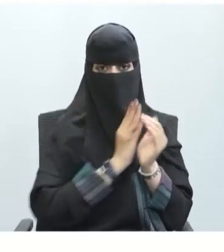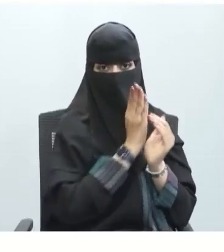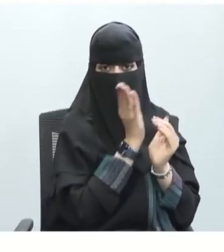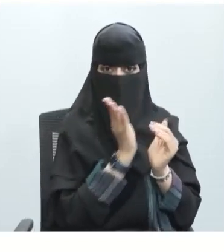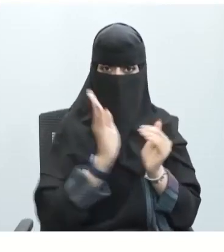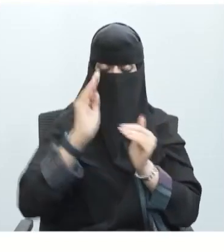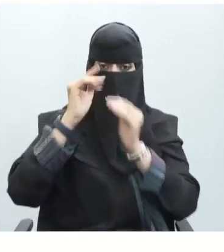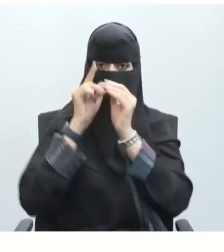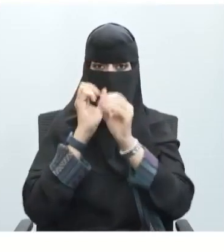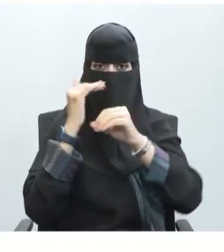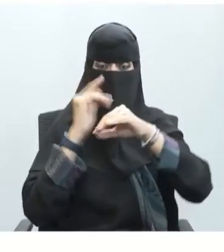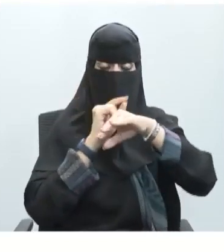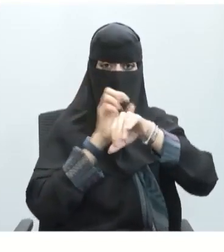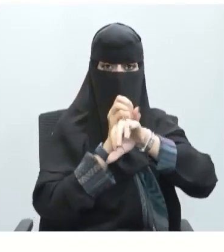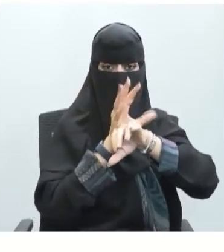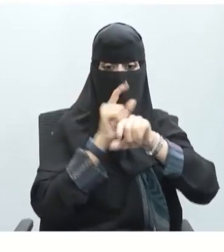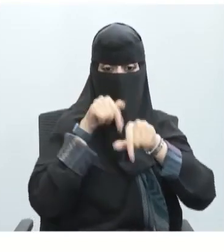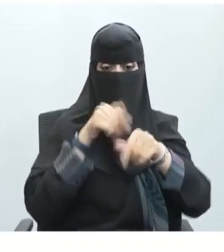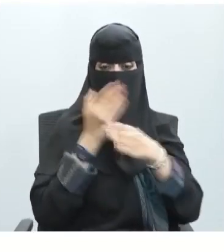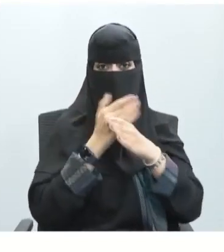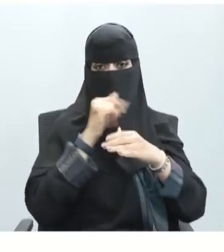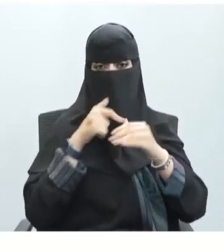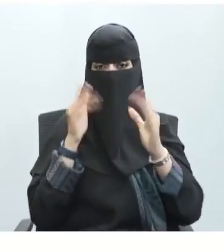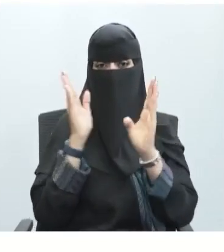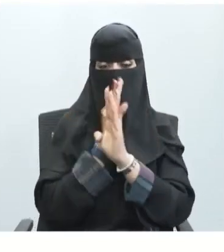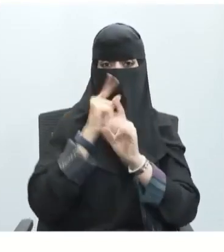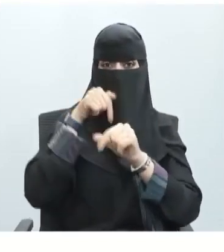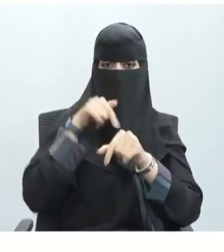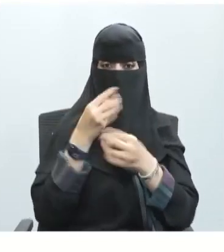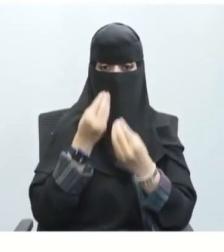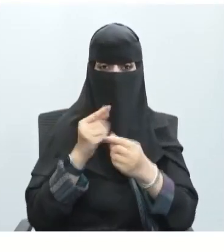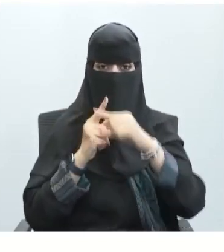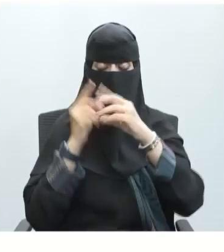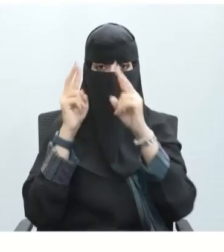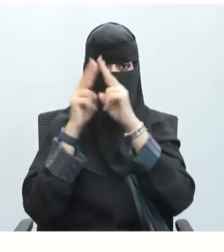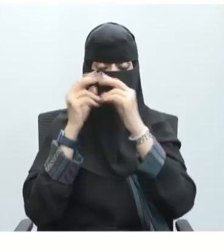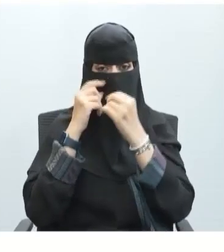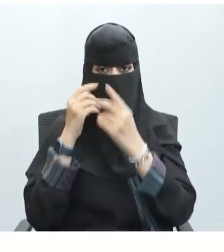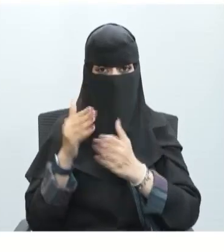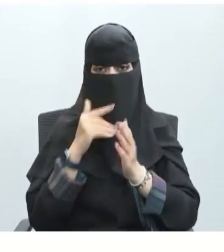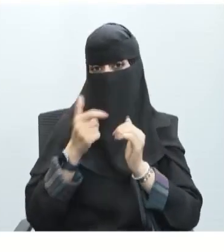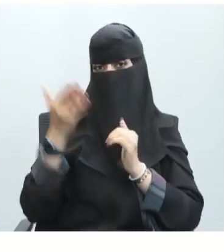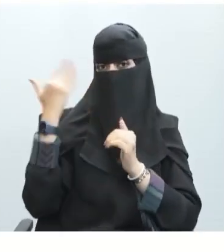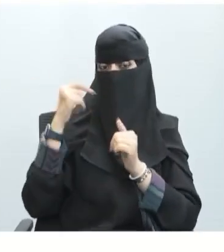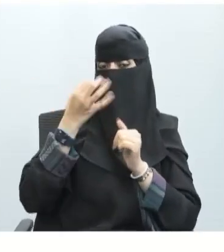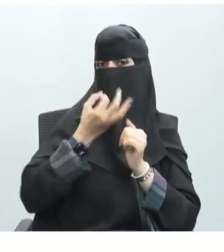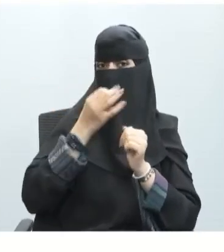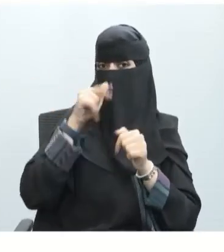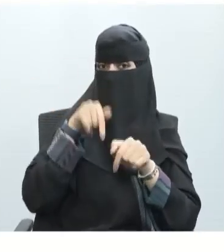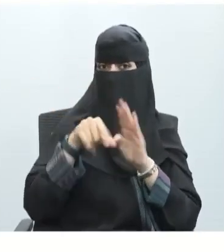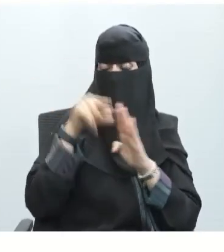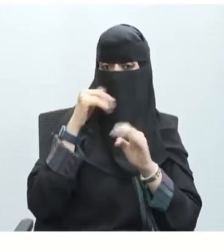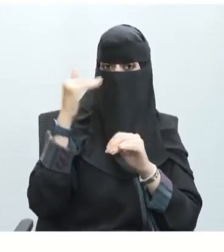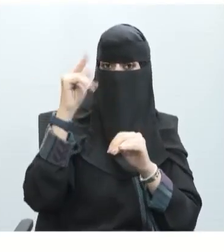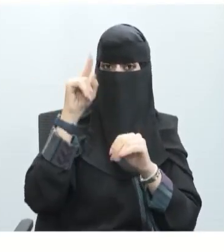الخلية العصبية عبر هذه القنوات مسببة إنعكاسا مؤقتا للشحنات الكهربائية في الدرس الماضي كنا نتكلم عن